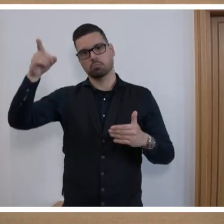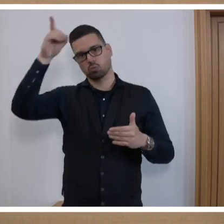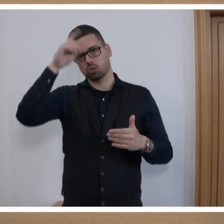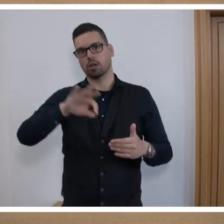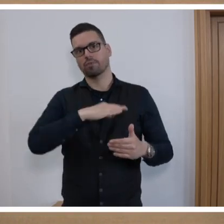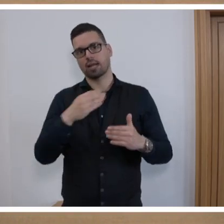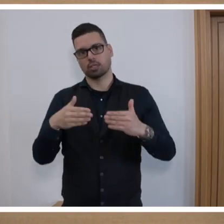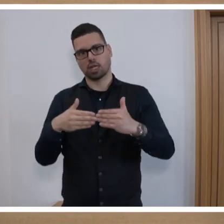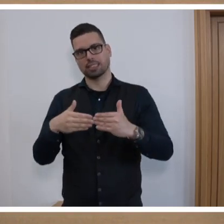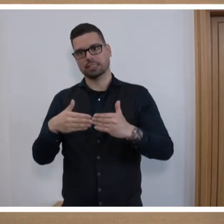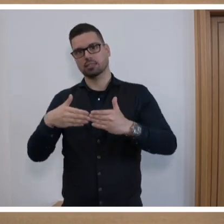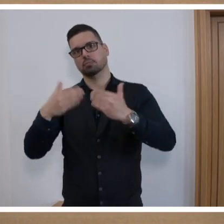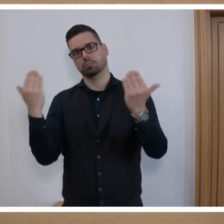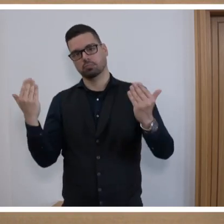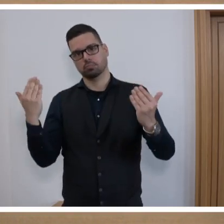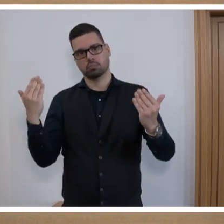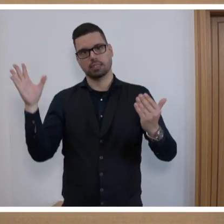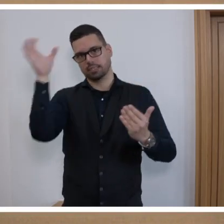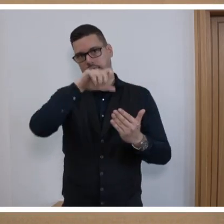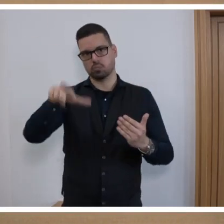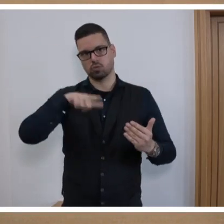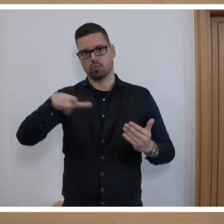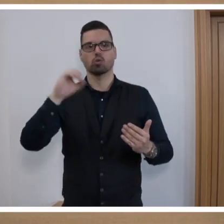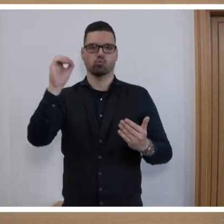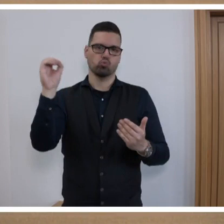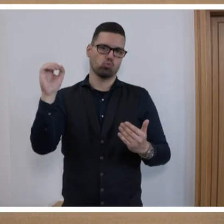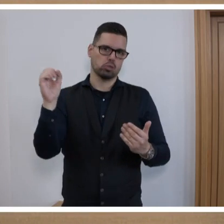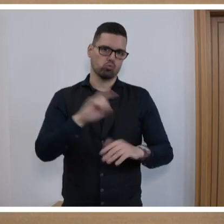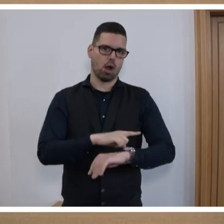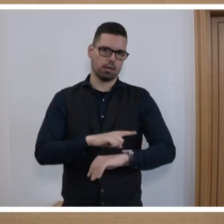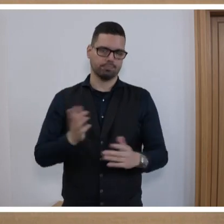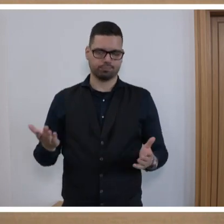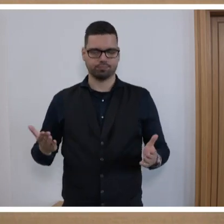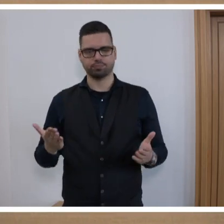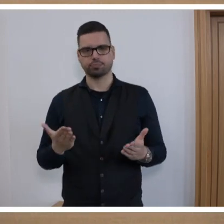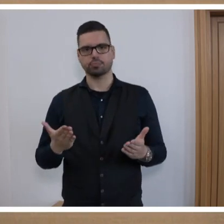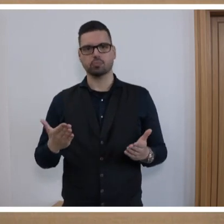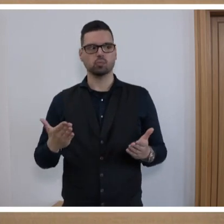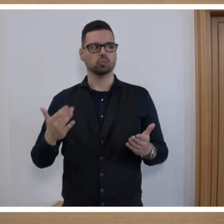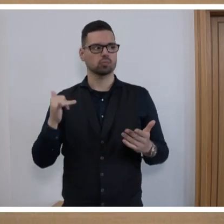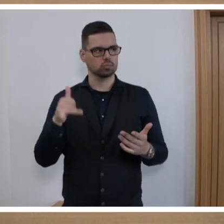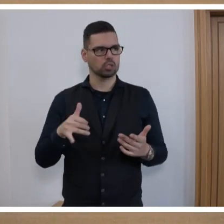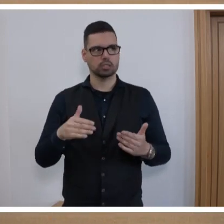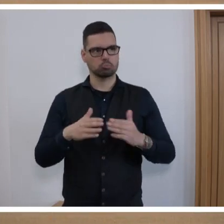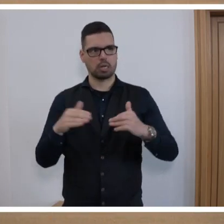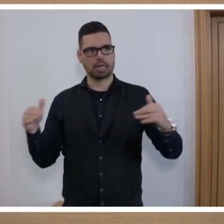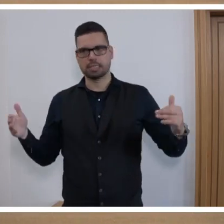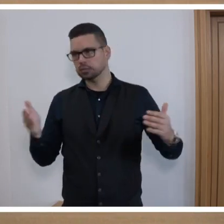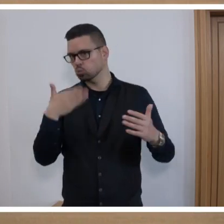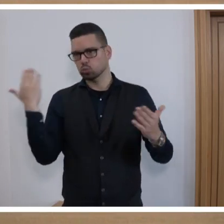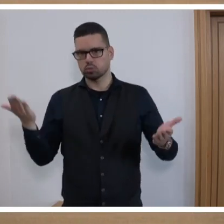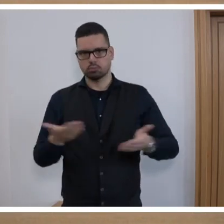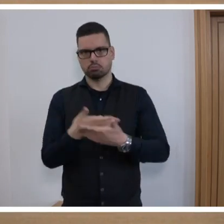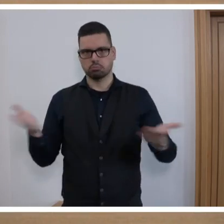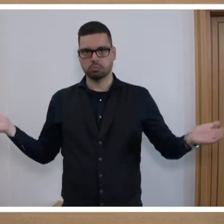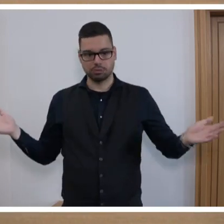Frankreich aufgehoben wurde, nachts um 12 oder 0 Uhr. Und wir haben uns damals vorgenommen, überhaupt nicht mehr von Grenzen zu sprechen, weil sie